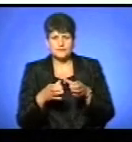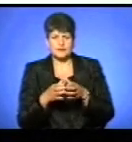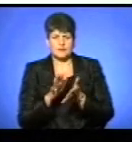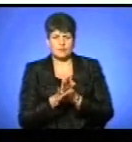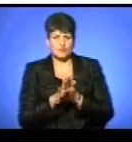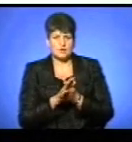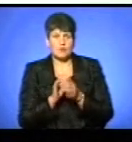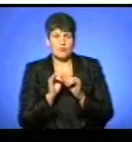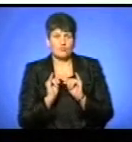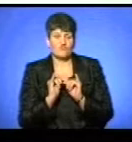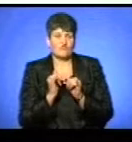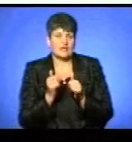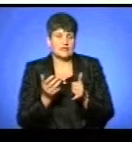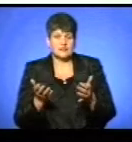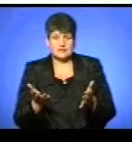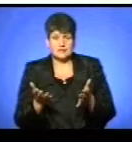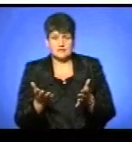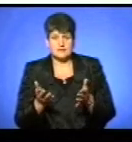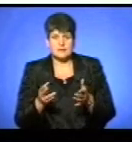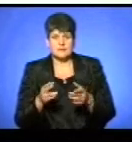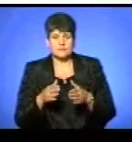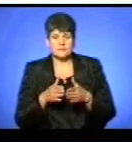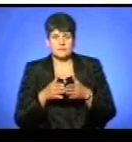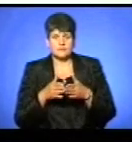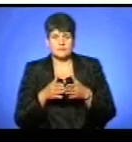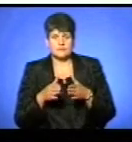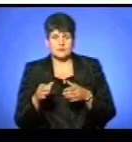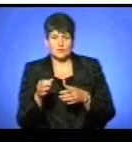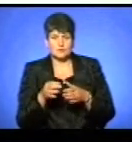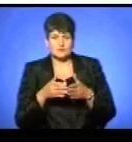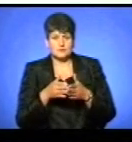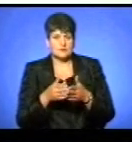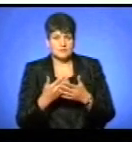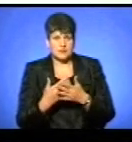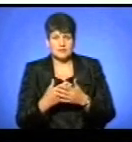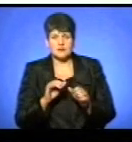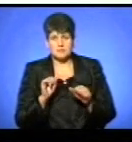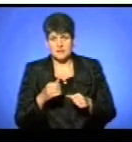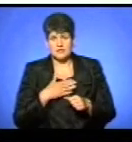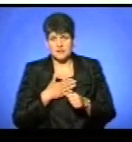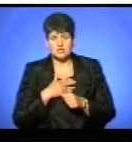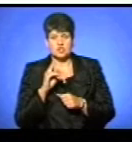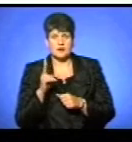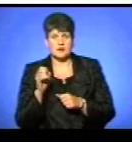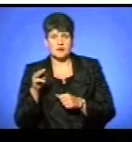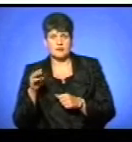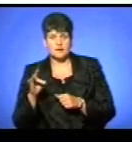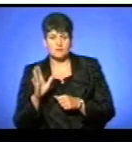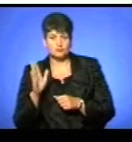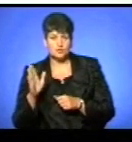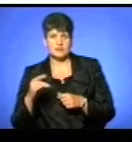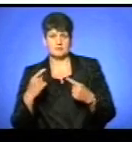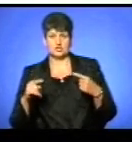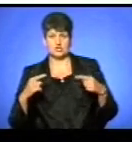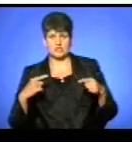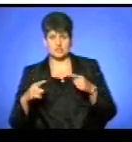було, що могло вилетись із плавзасобів, які мають мотори. Міг і наш катер бути, що возить людей. Міг і інші плавзасоби. Зараз